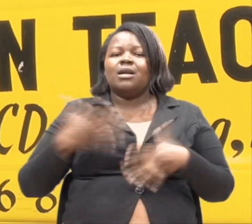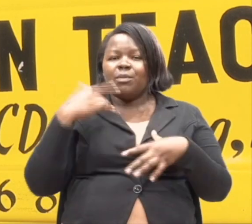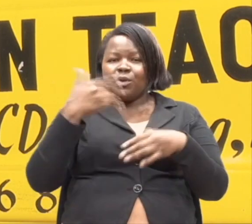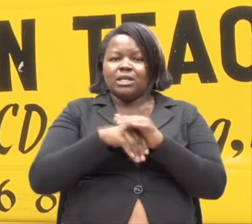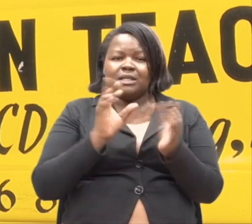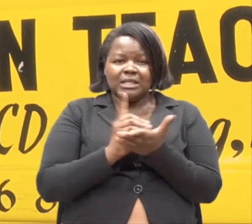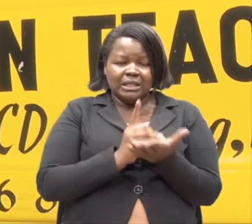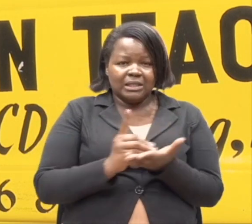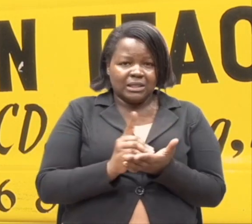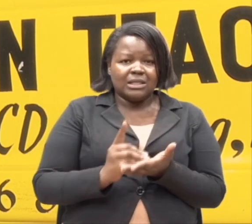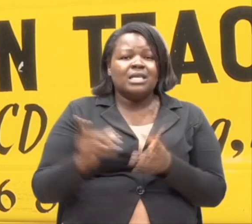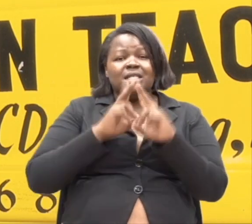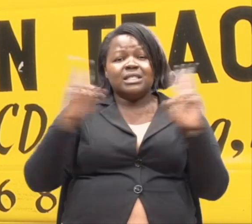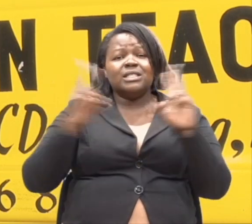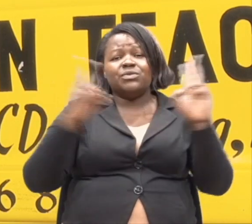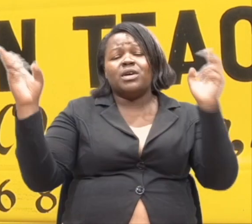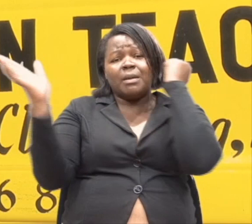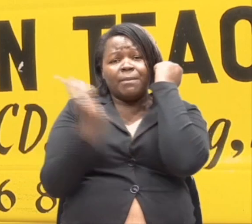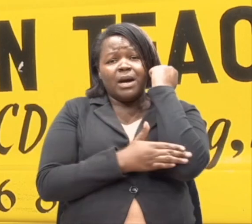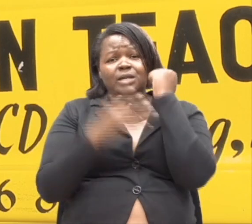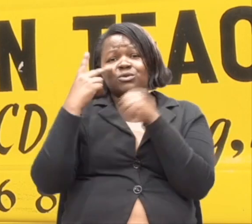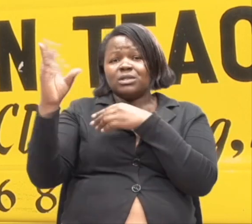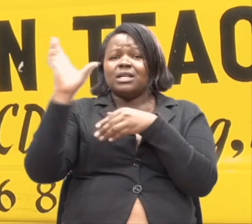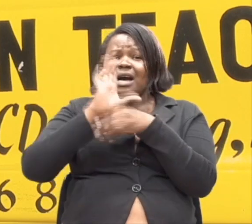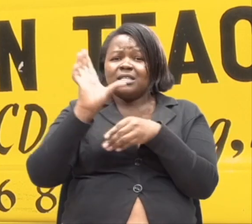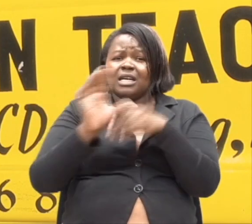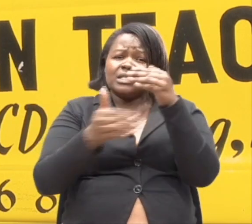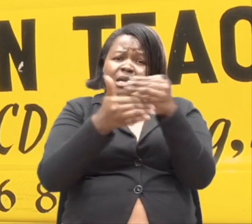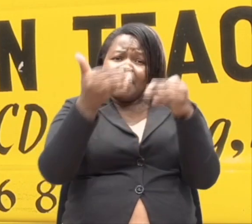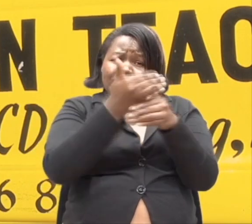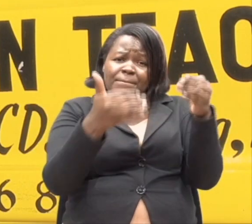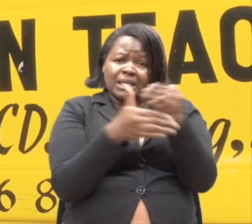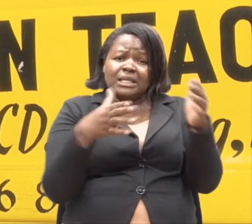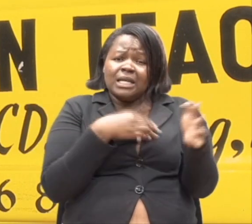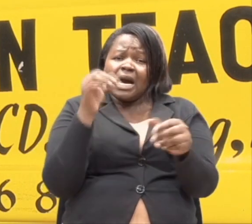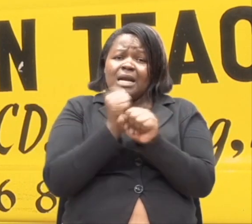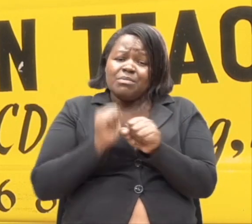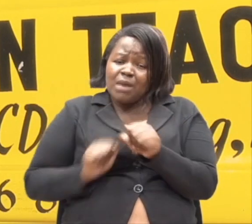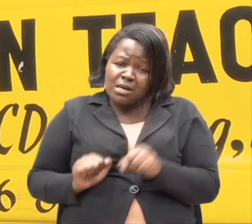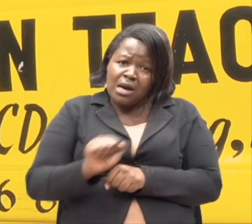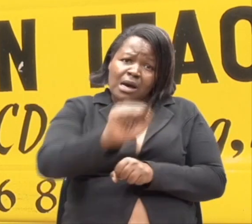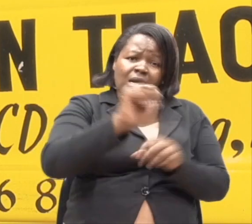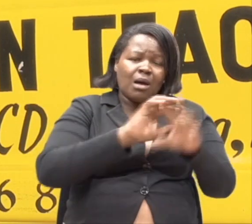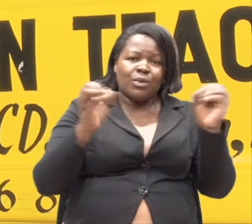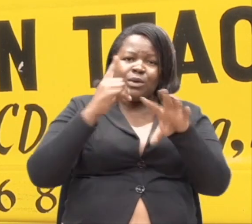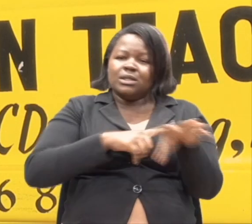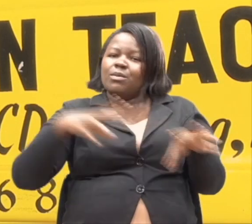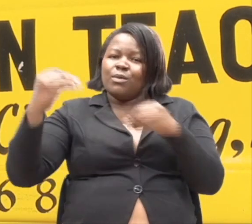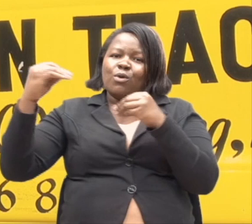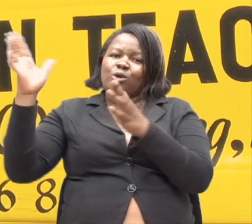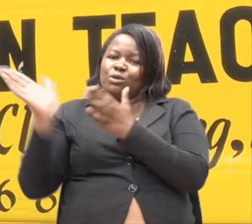katika districts. Ni vibaya. Uwone kanisa lime jengwa na hatuja jengeneza lampu. Ukienda